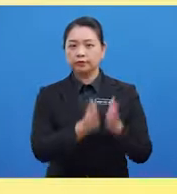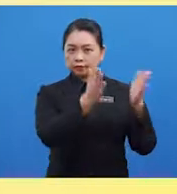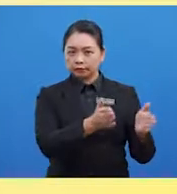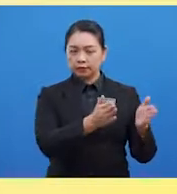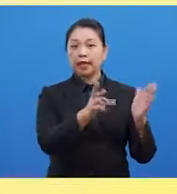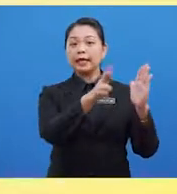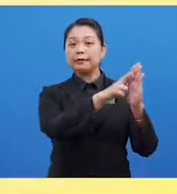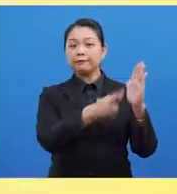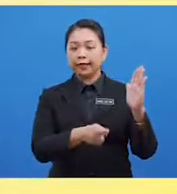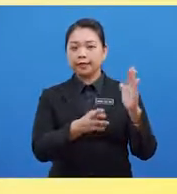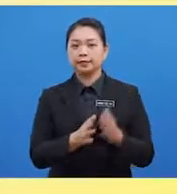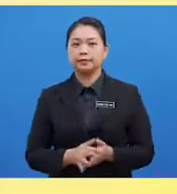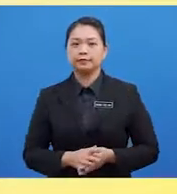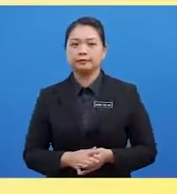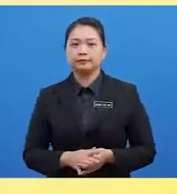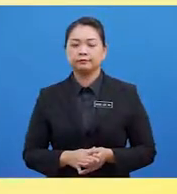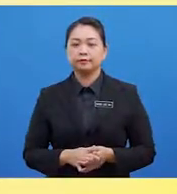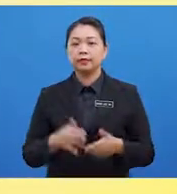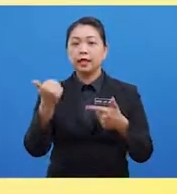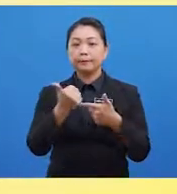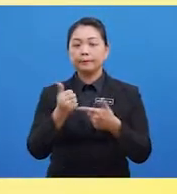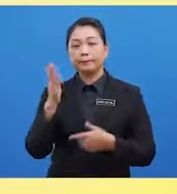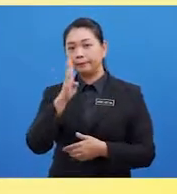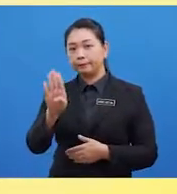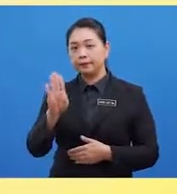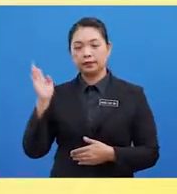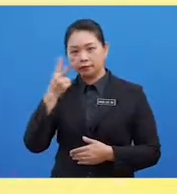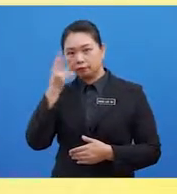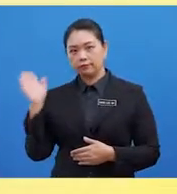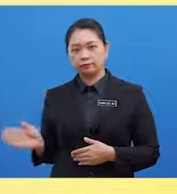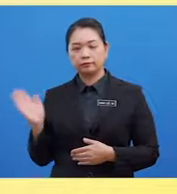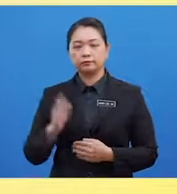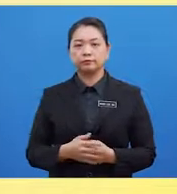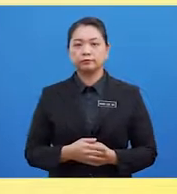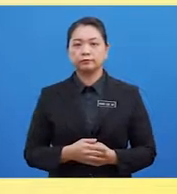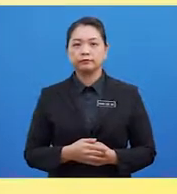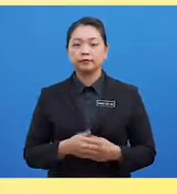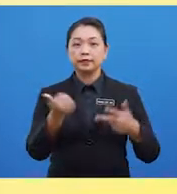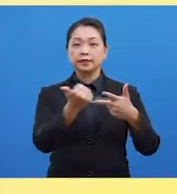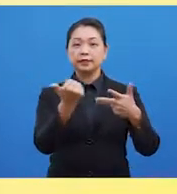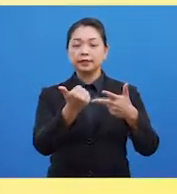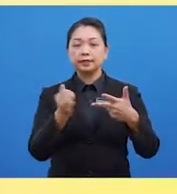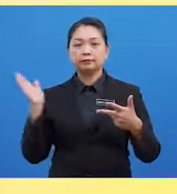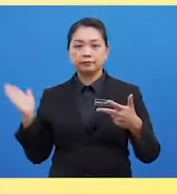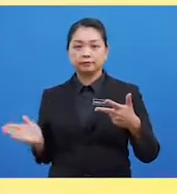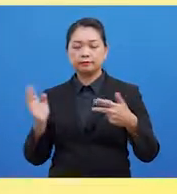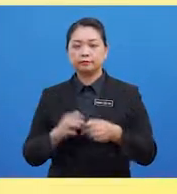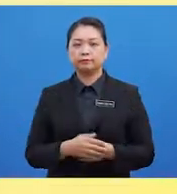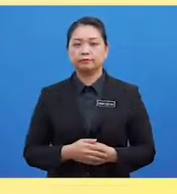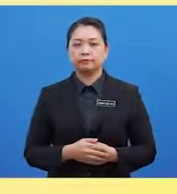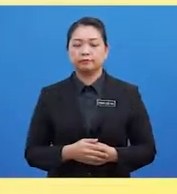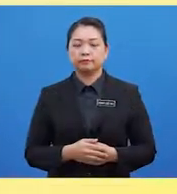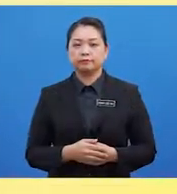Yang kedua Fasa rudimentari Yang ketiga Fasa fundamental Yang